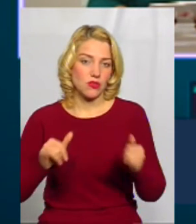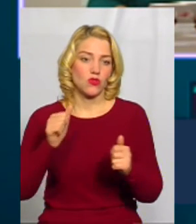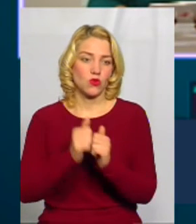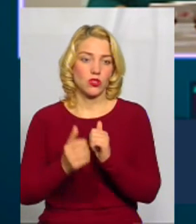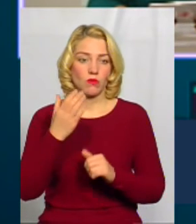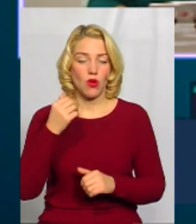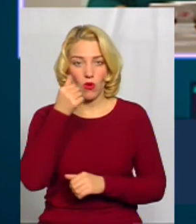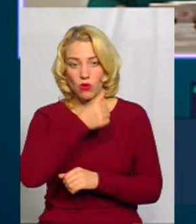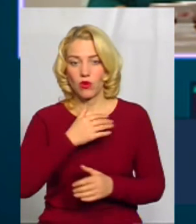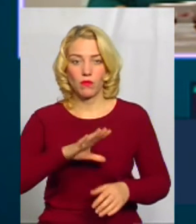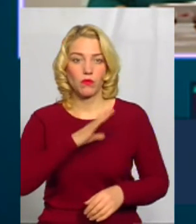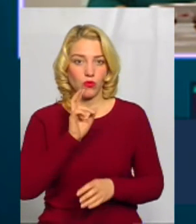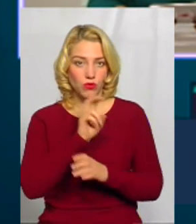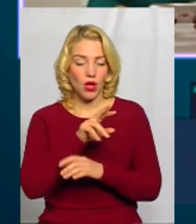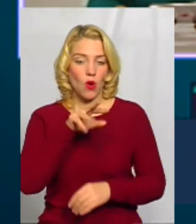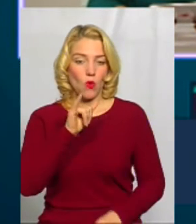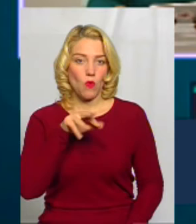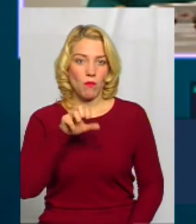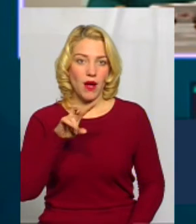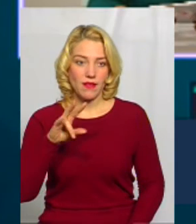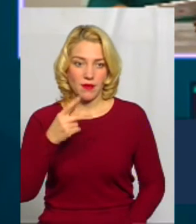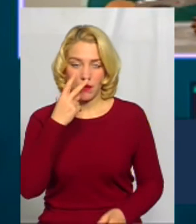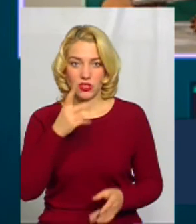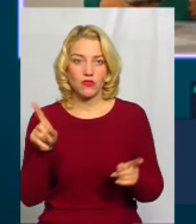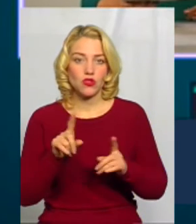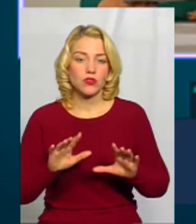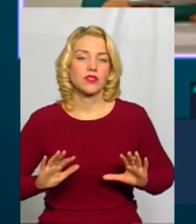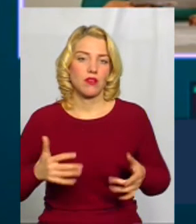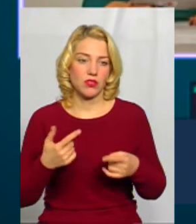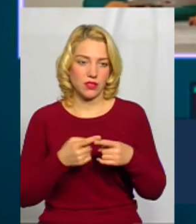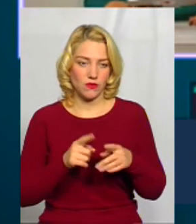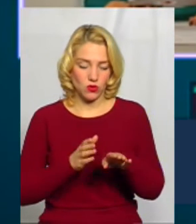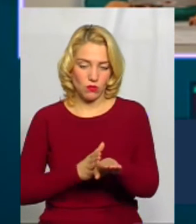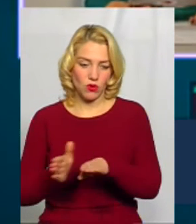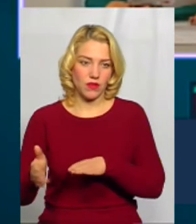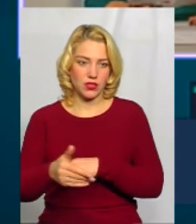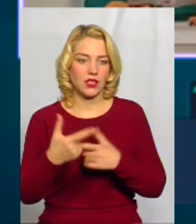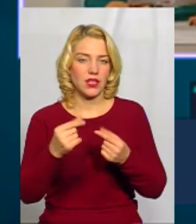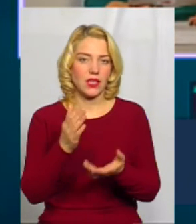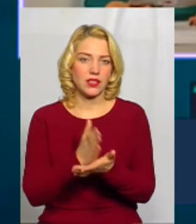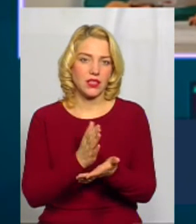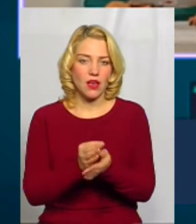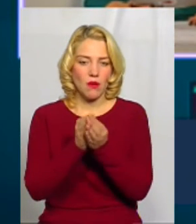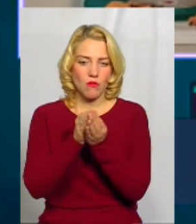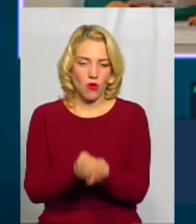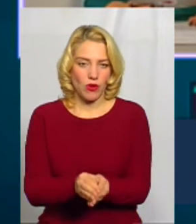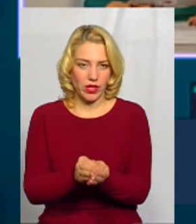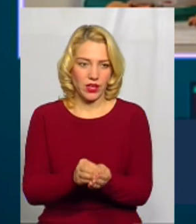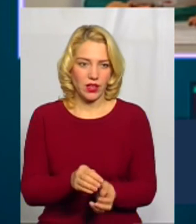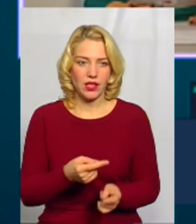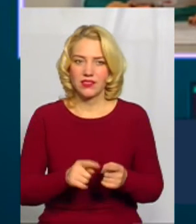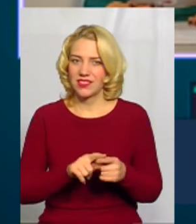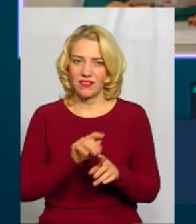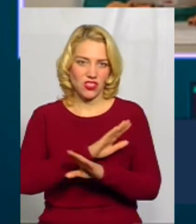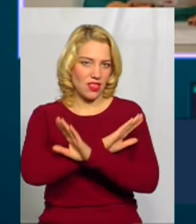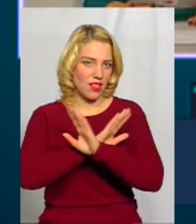будучи в Умані, я бачив, що сталося в цьому кварталі, де знаходиться могила цадика Нахмана. Я вам скажу, це вже не